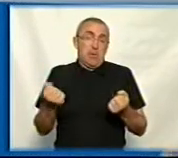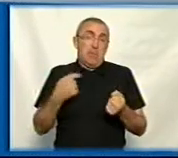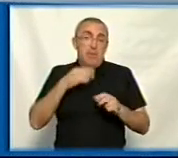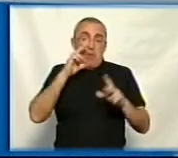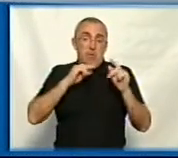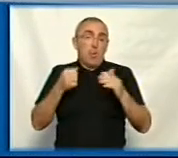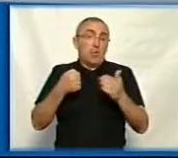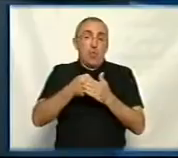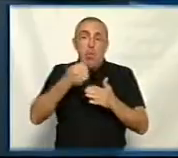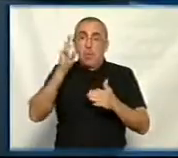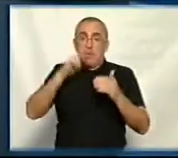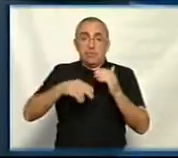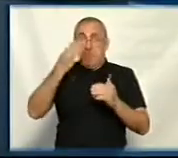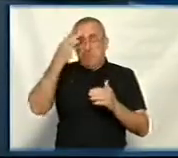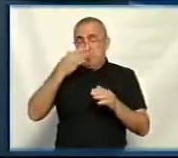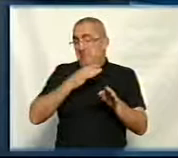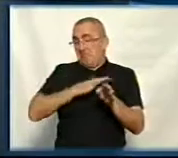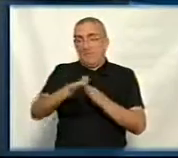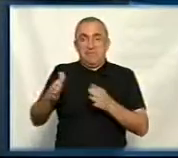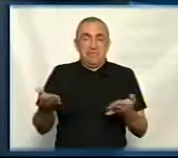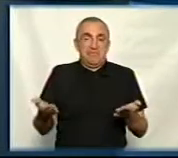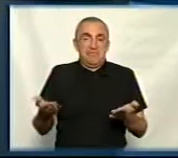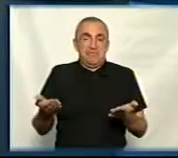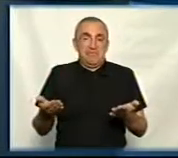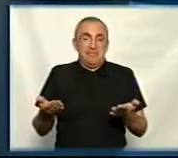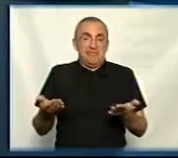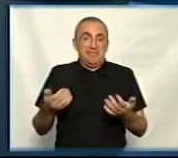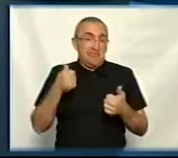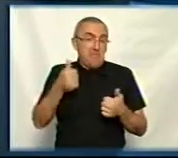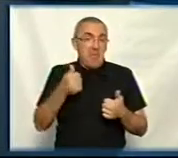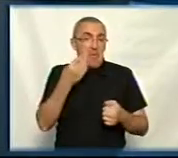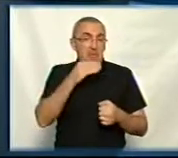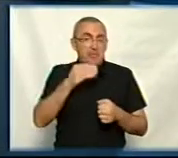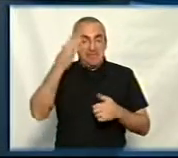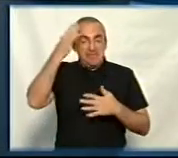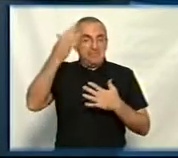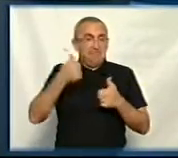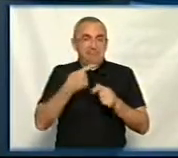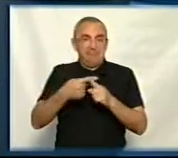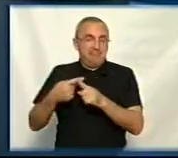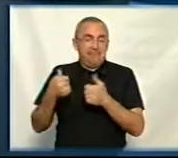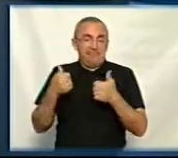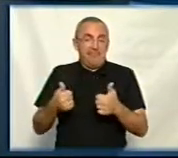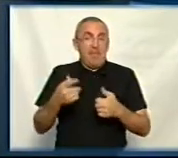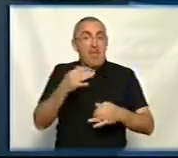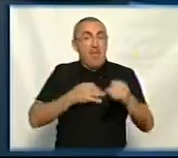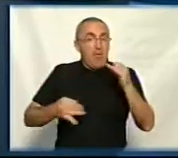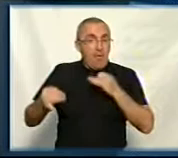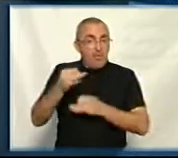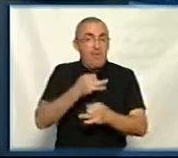розраховуємо до кінця літа, там вже справити. Прекрасно. Давайте на цю оптимістичній ноті завершувати. Ми сьогодні поговорювали